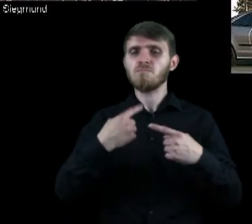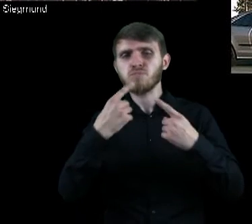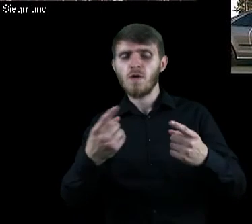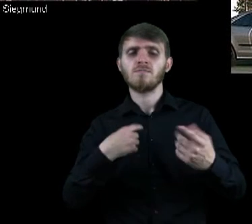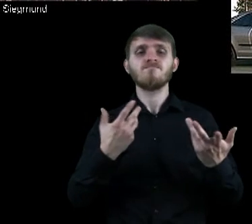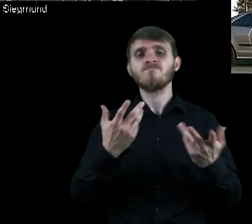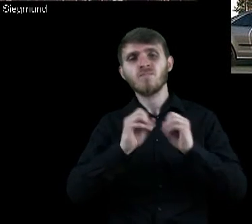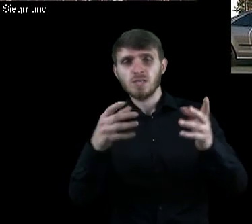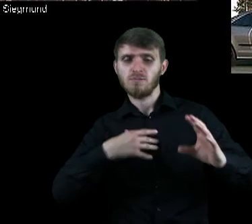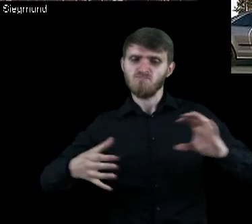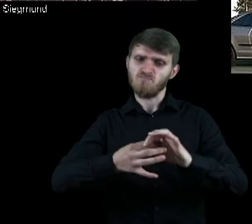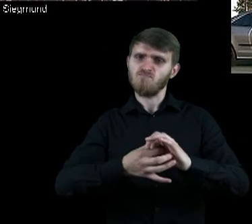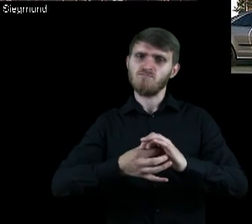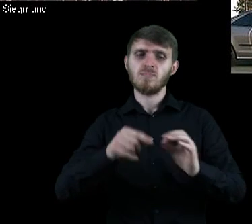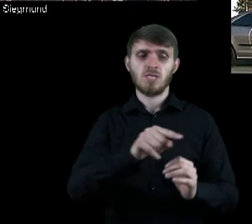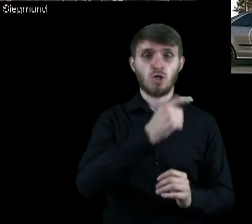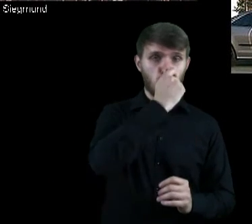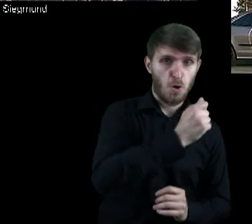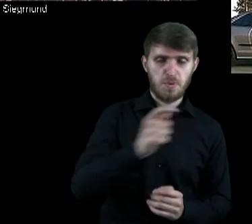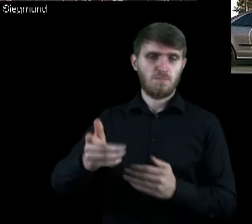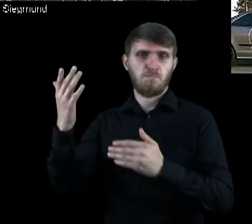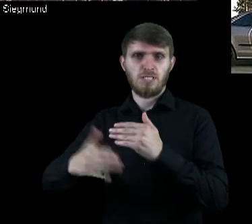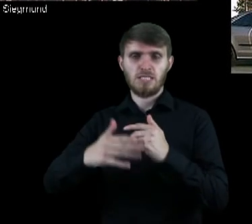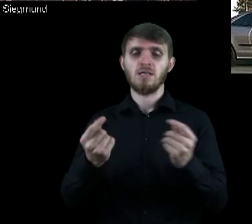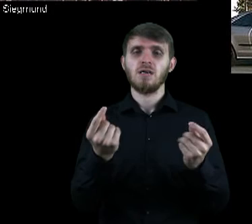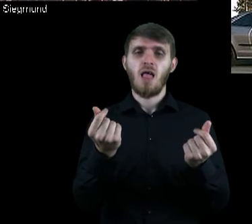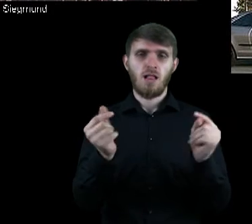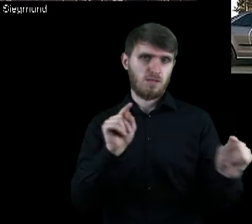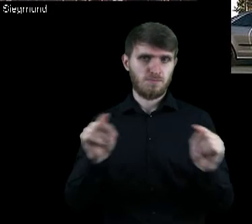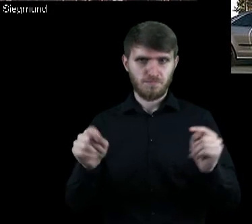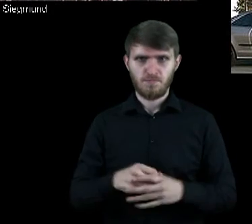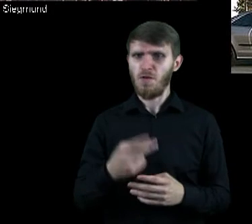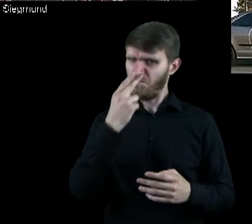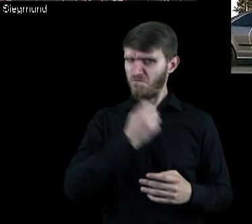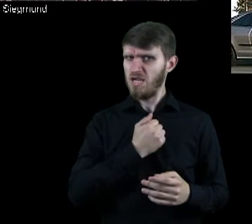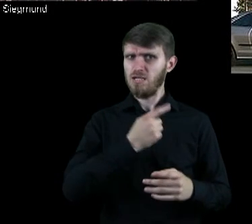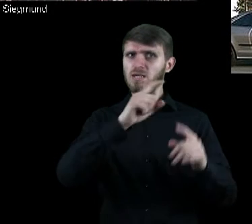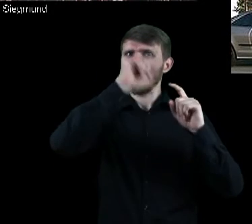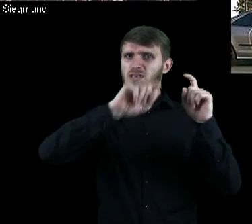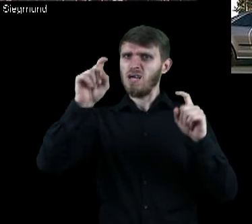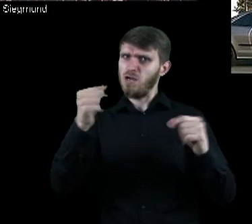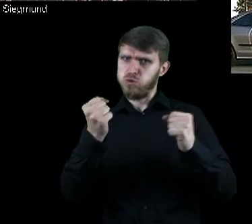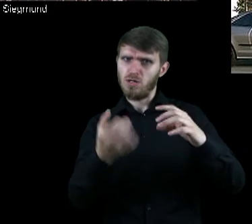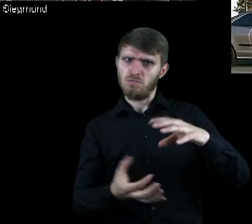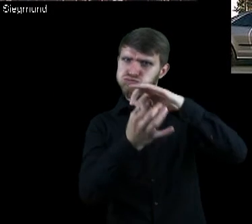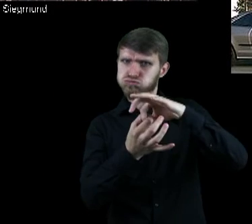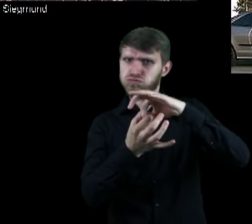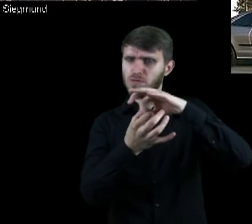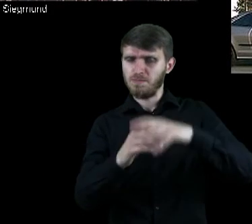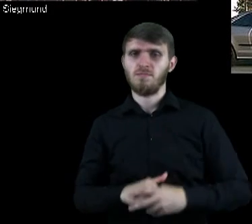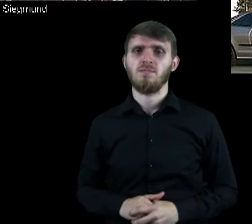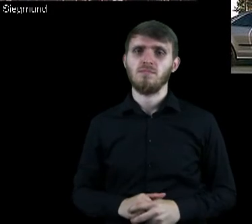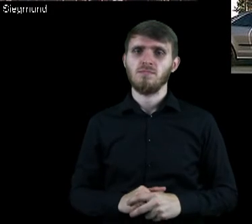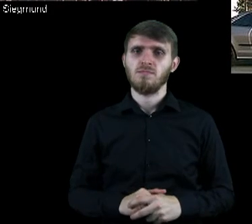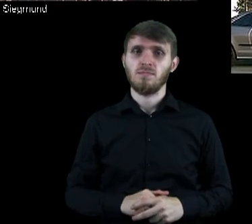W tym odcinku chciałbym omówić zależność między cenami ropy naftowej i benzyny. Od razu widać, że jest między